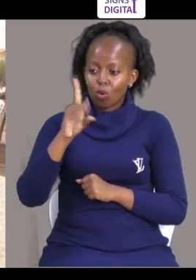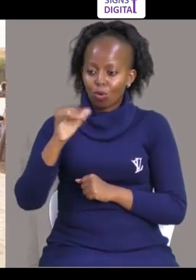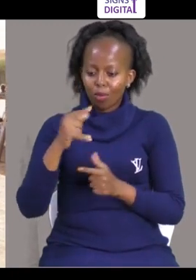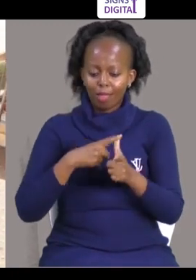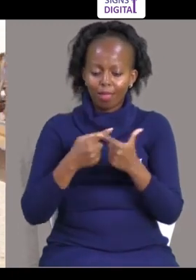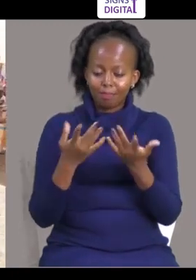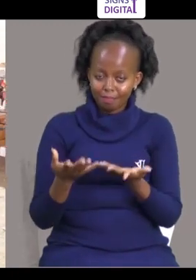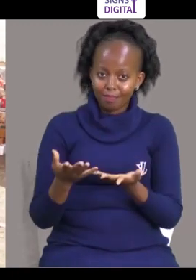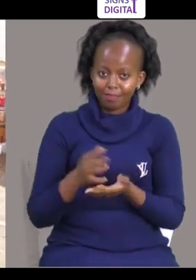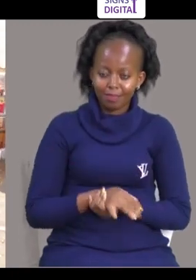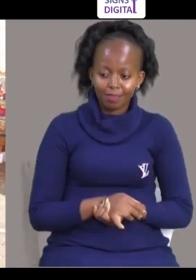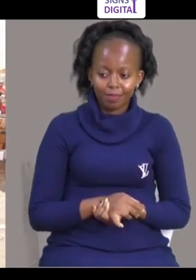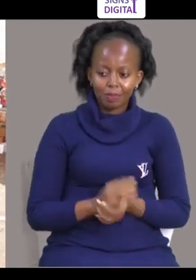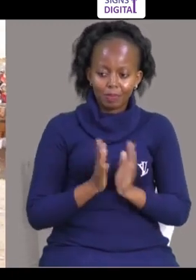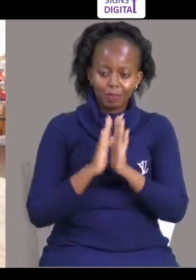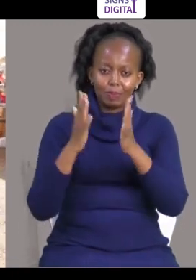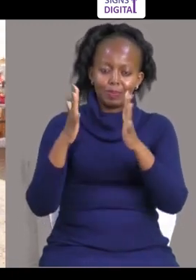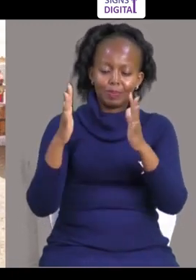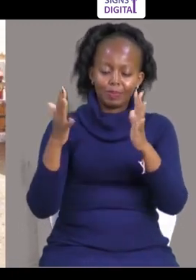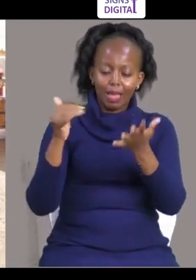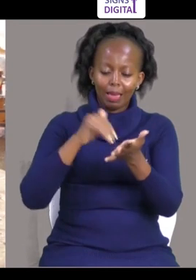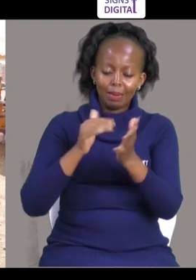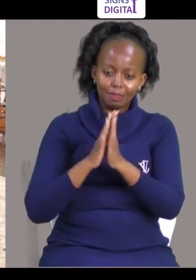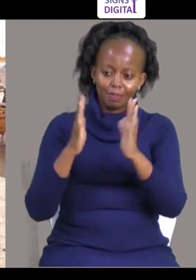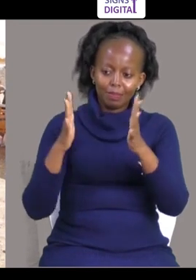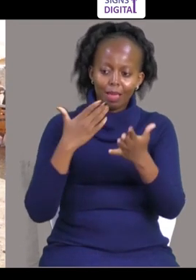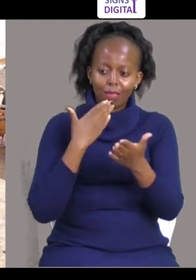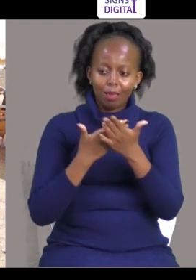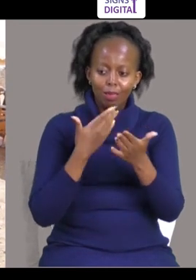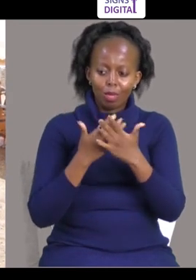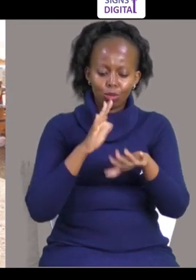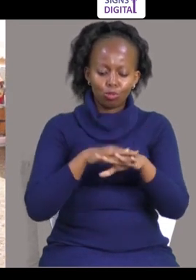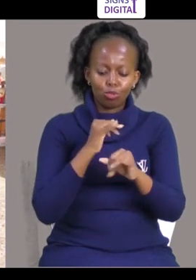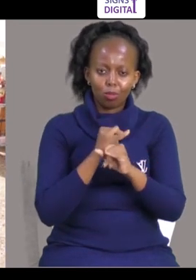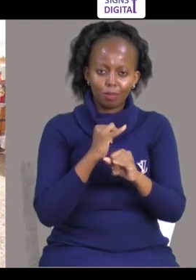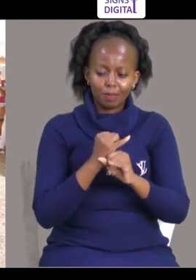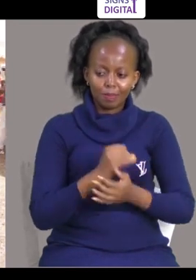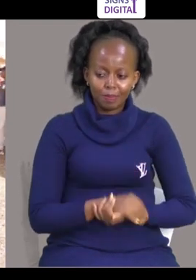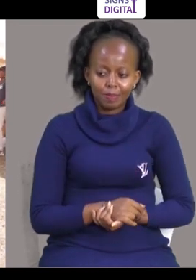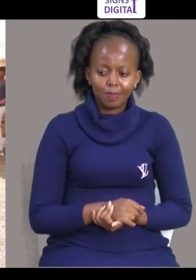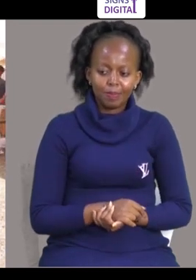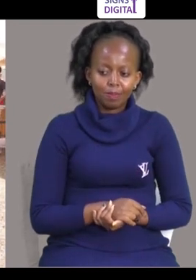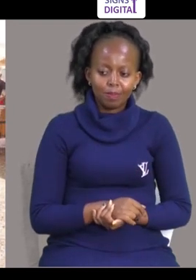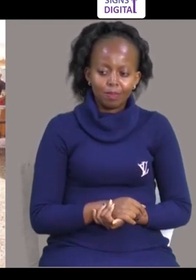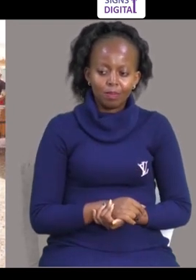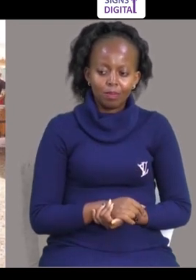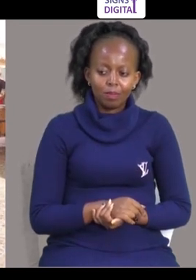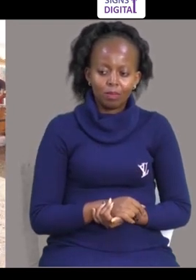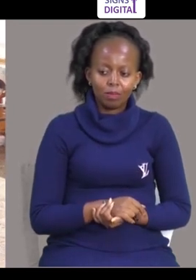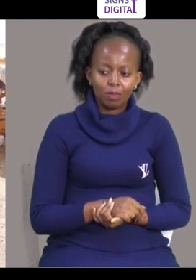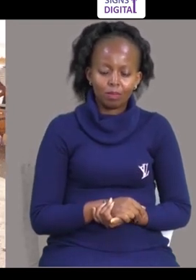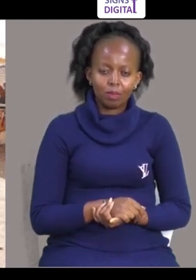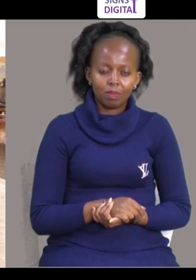Onapaa kameraman ananaona hii na heza kukulua Imuwagi honga Tuwapikia mkofi Asanti Yes